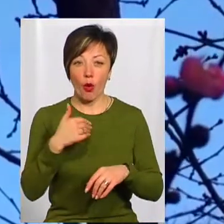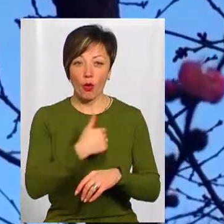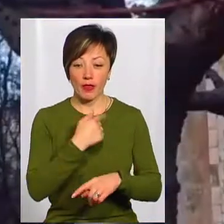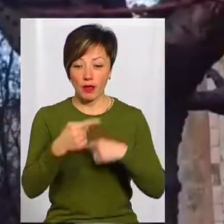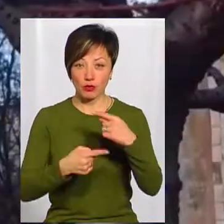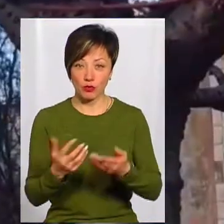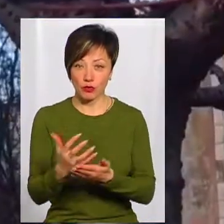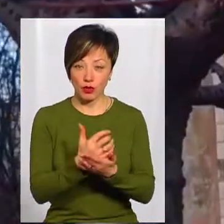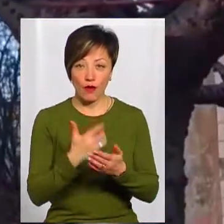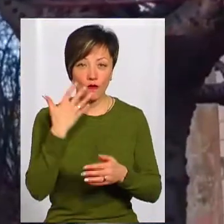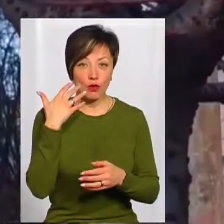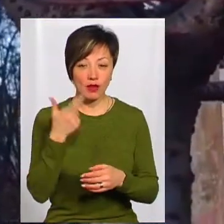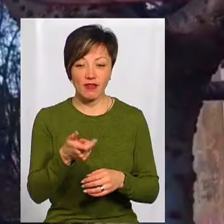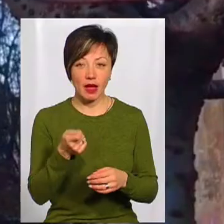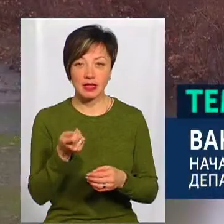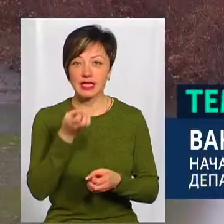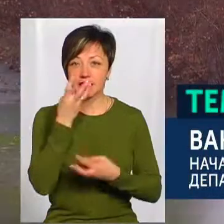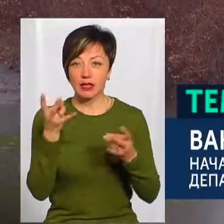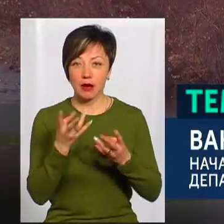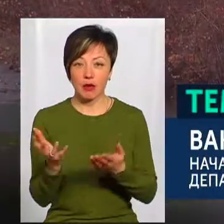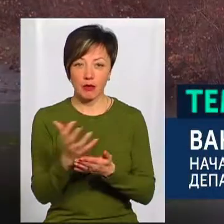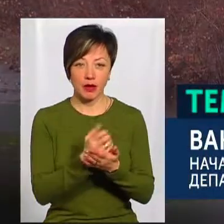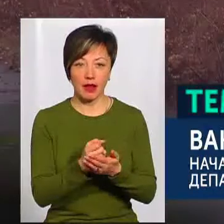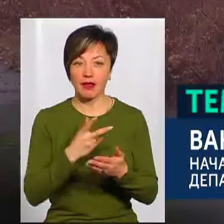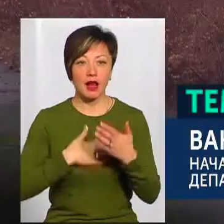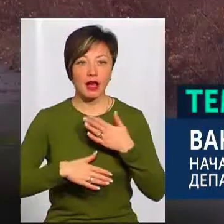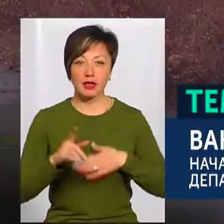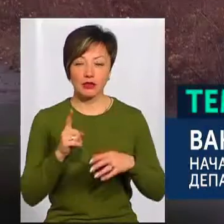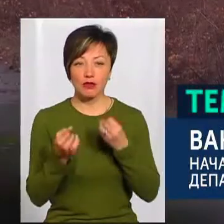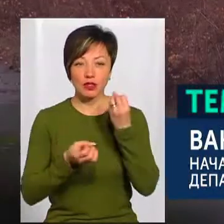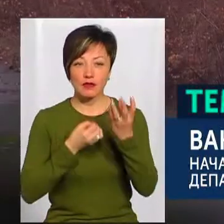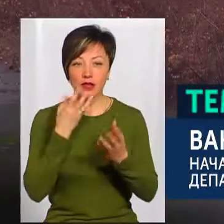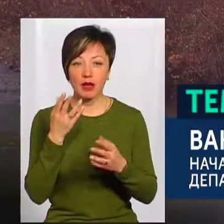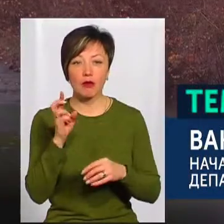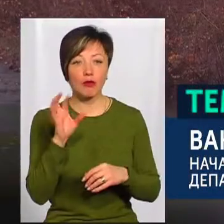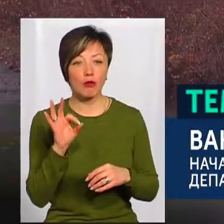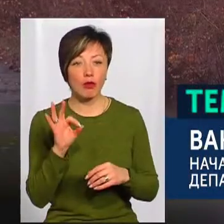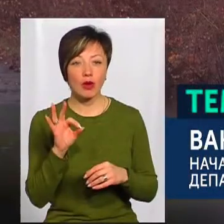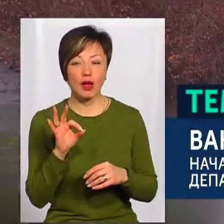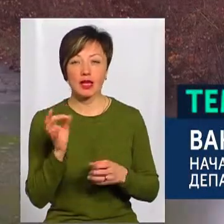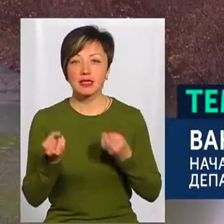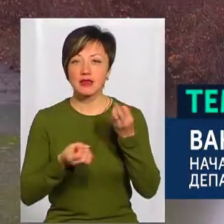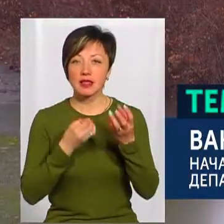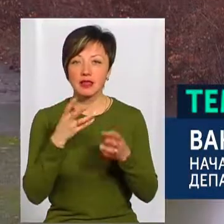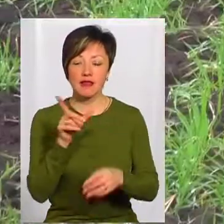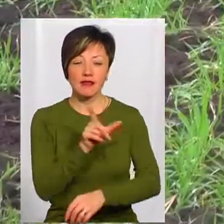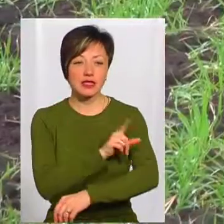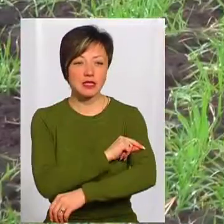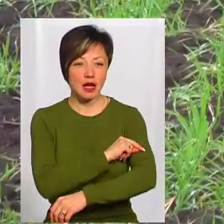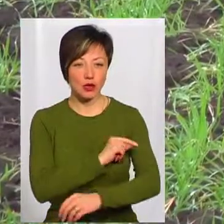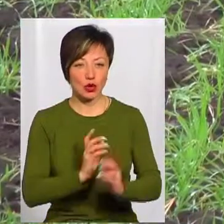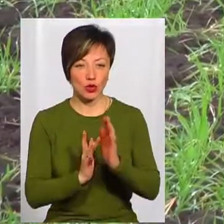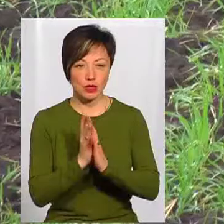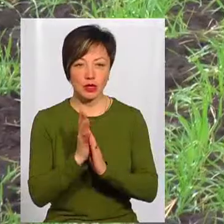року мати урожай фруктів і ягід, цвіт треба обривати. Не радіте тому, що воно цвітере, бо саме цвітіння виснажує рослини.